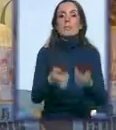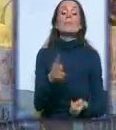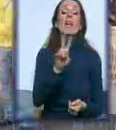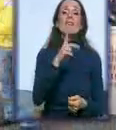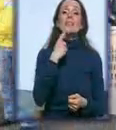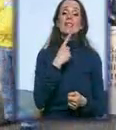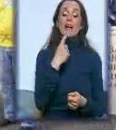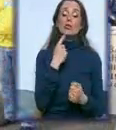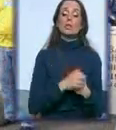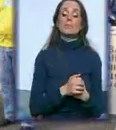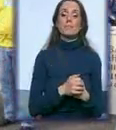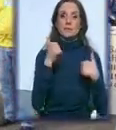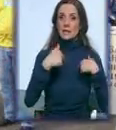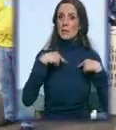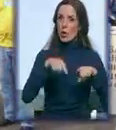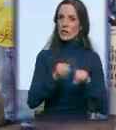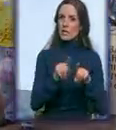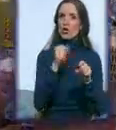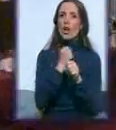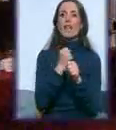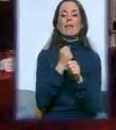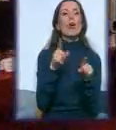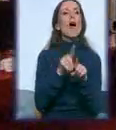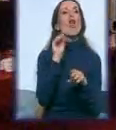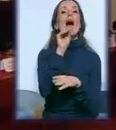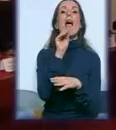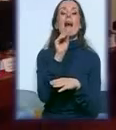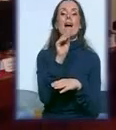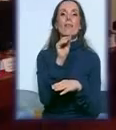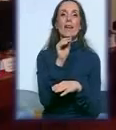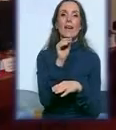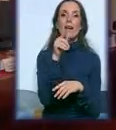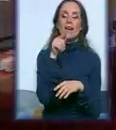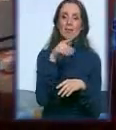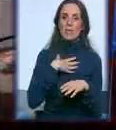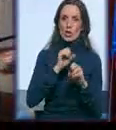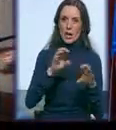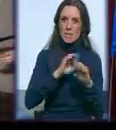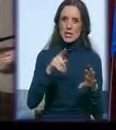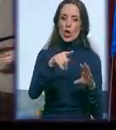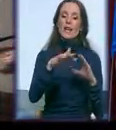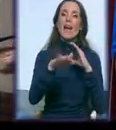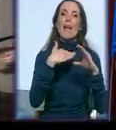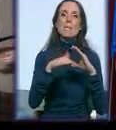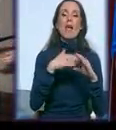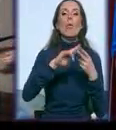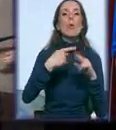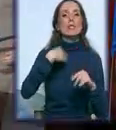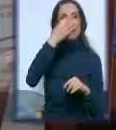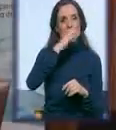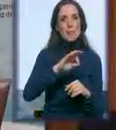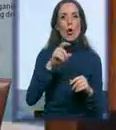kada mi ovdje isto radimo najave naših emisija i sve ostalo, onda na imelu pozitivnost bolje, www.studio.b.rs